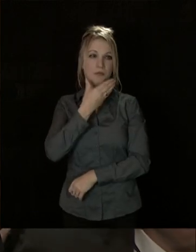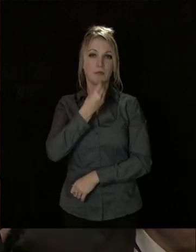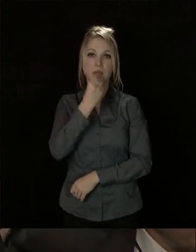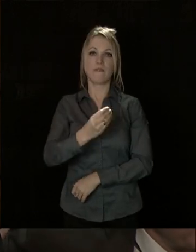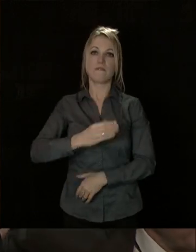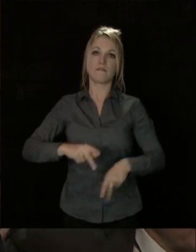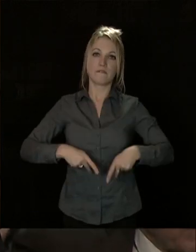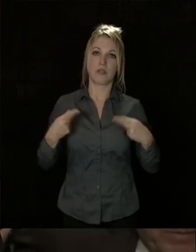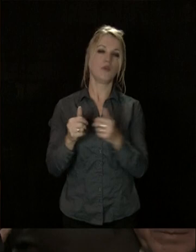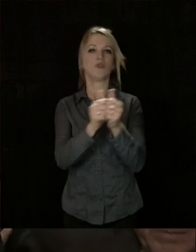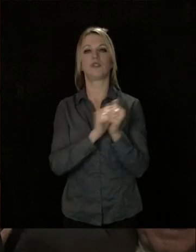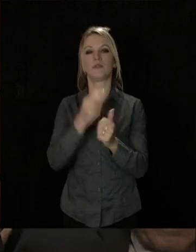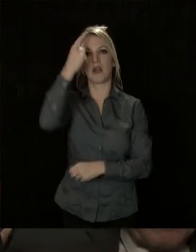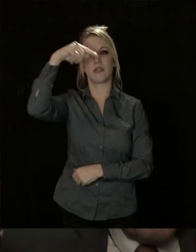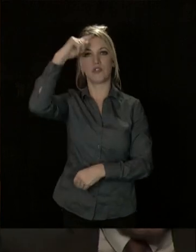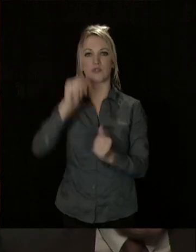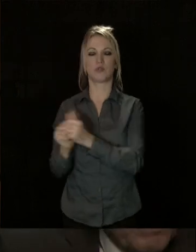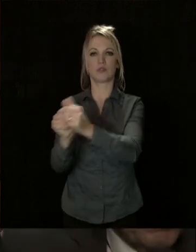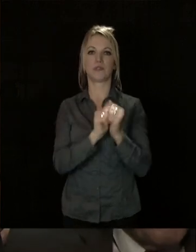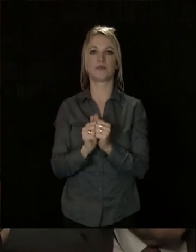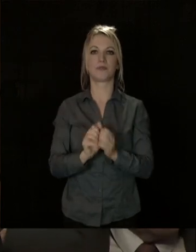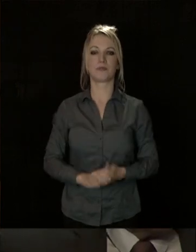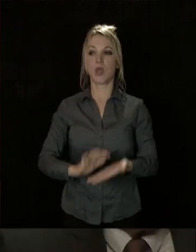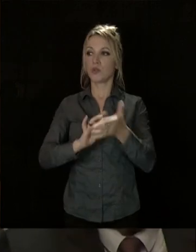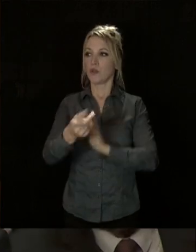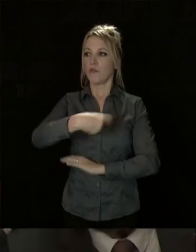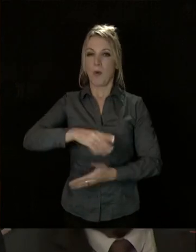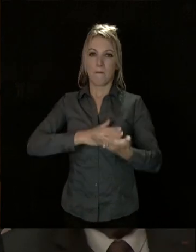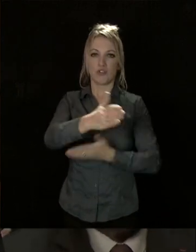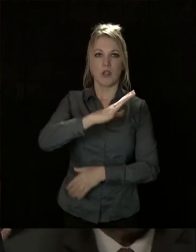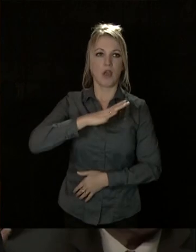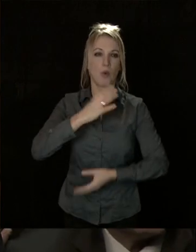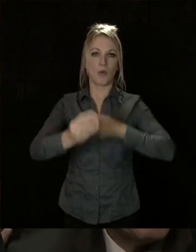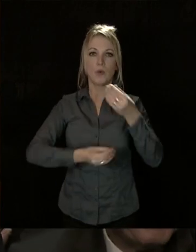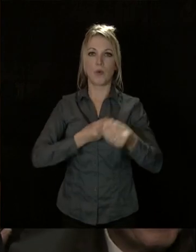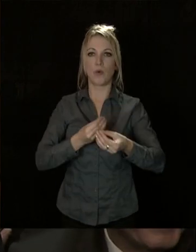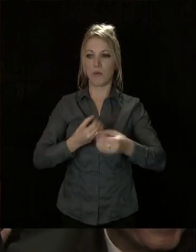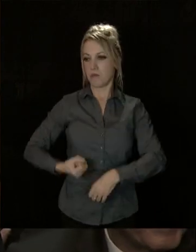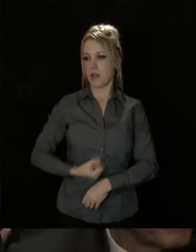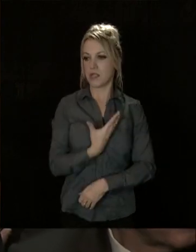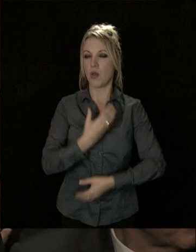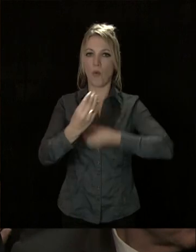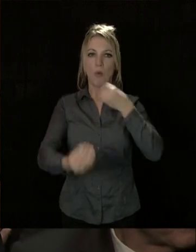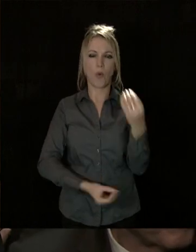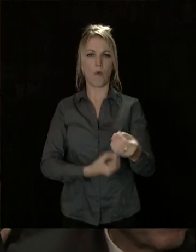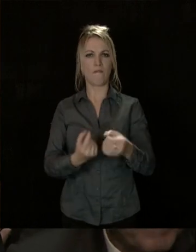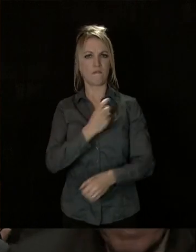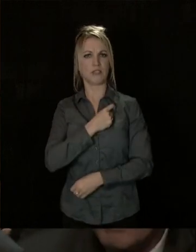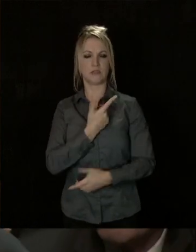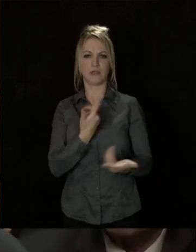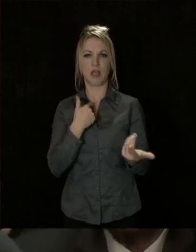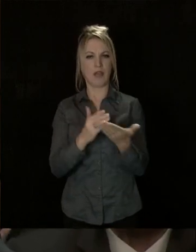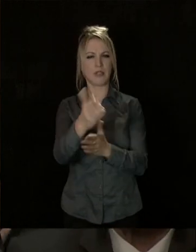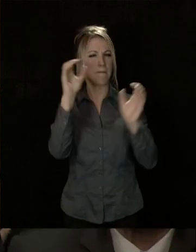qui table sur l'intelligence collective. Que tous ceux qui ont un projet, tous ceux qui ont été blessés, se disent qu'un avenir est possible.